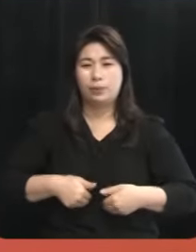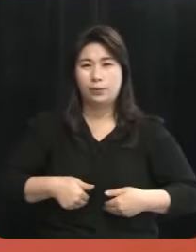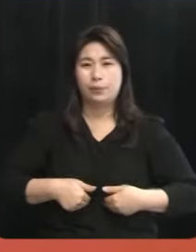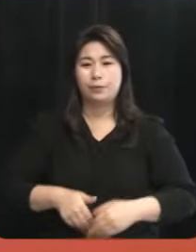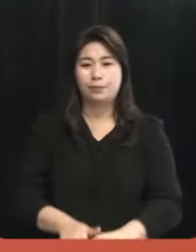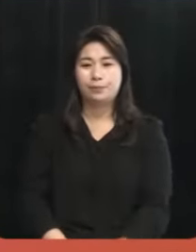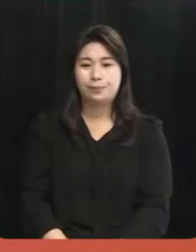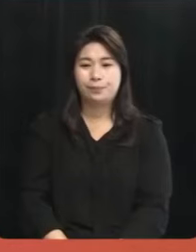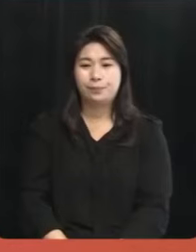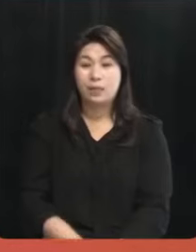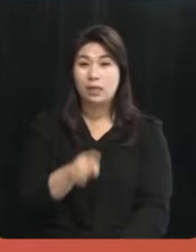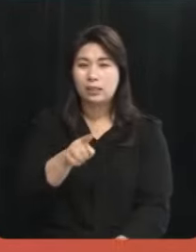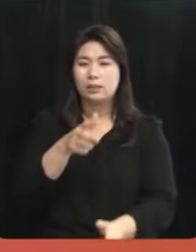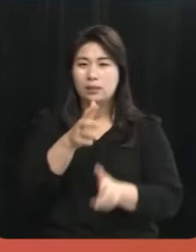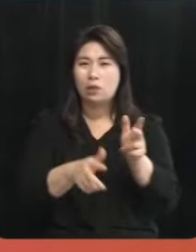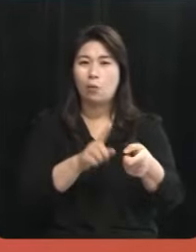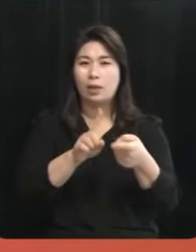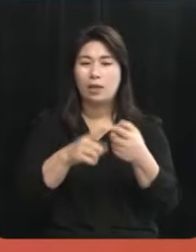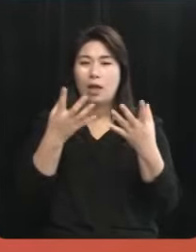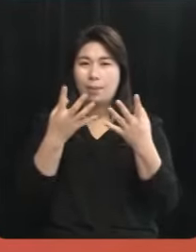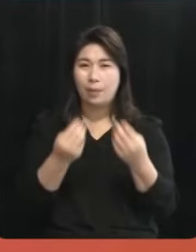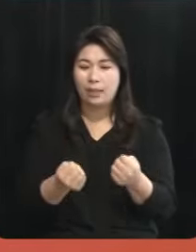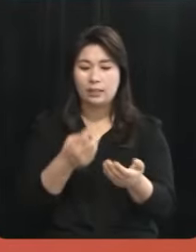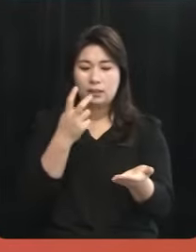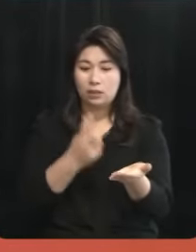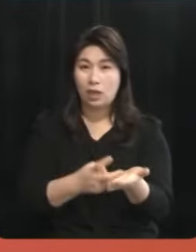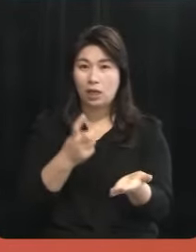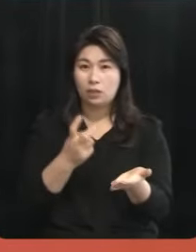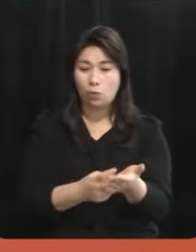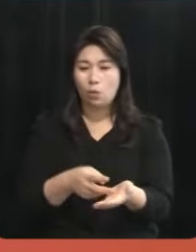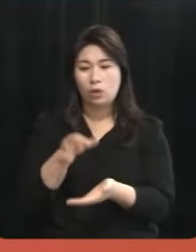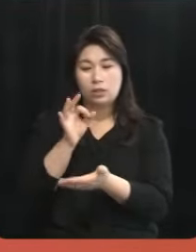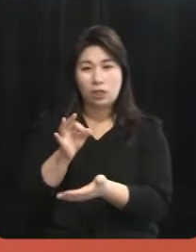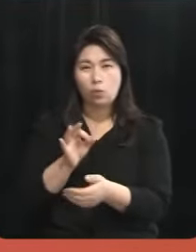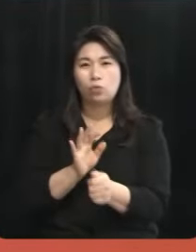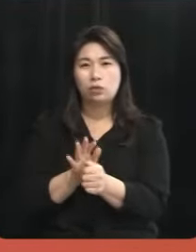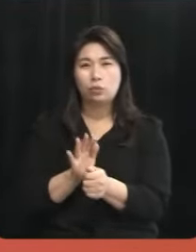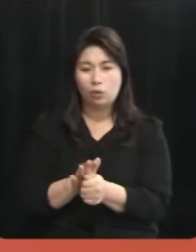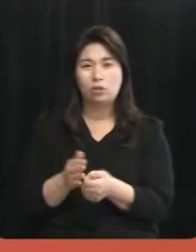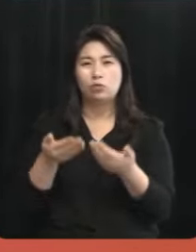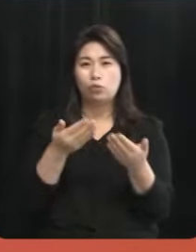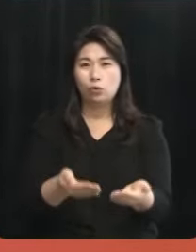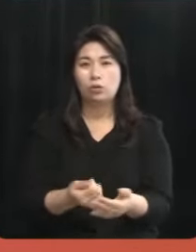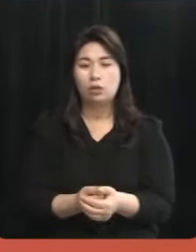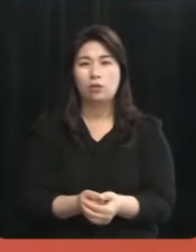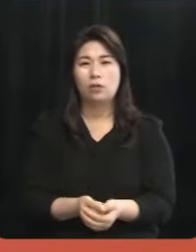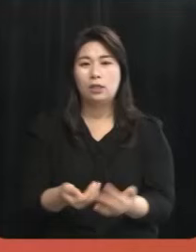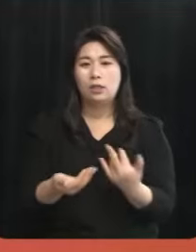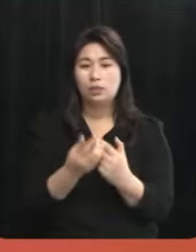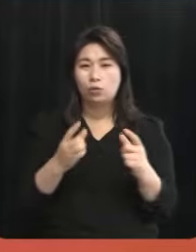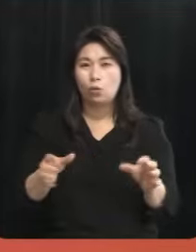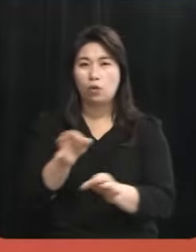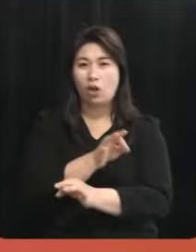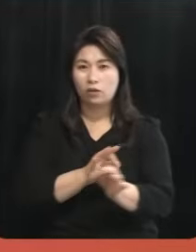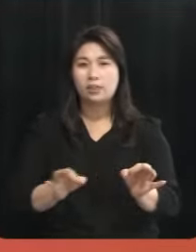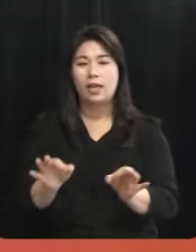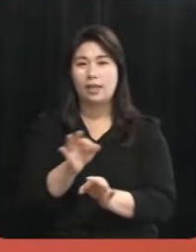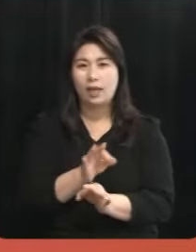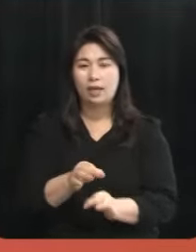그 산업에 대한 많은 제도적 재정적 지원을 이끌어내서 우리 제주 경제의